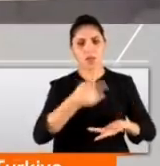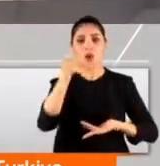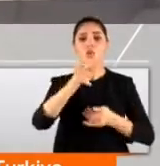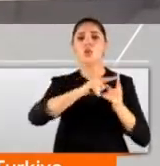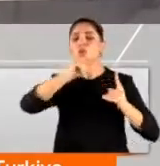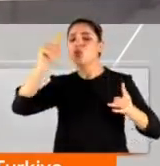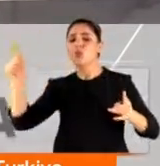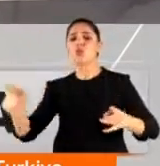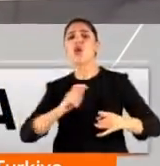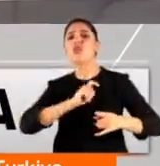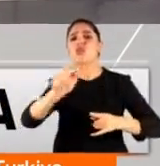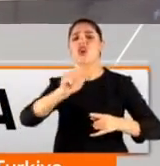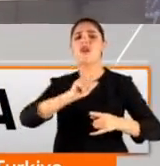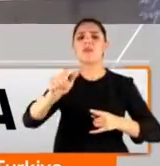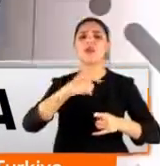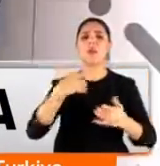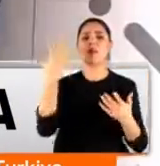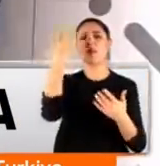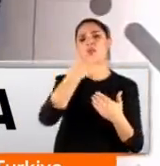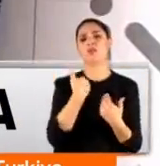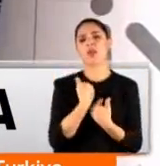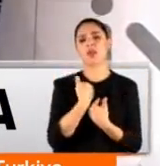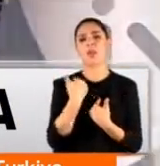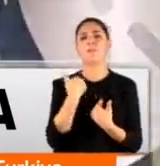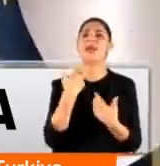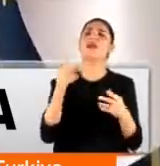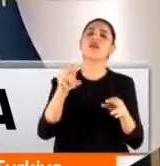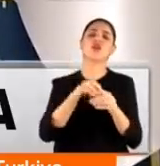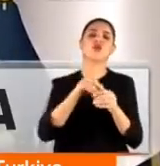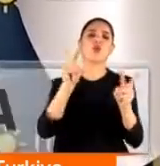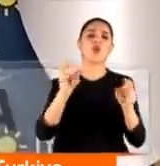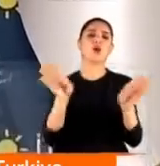uzun uzun cevaplar vermek de bizim ayıbımız. Benim için konu kapanmıştır.